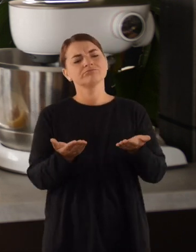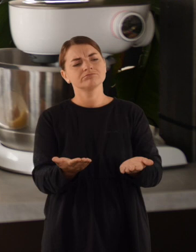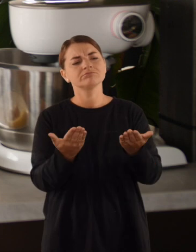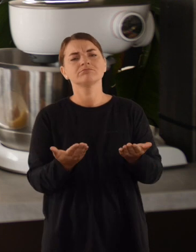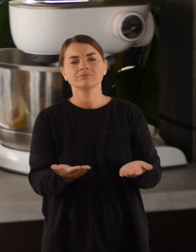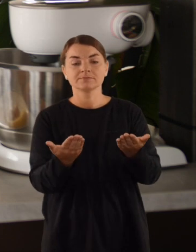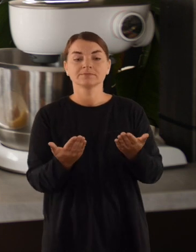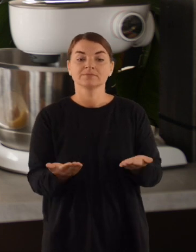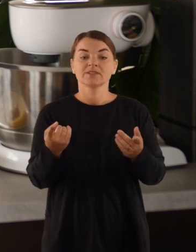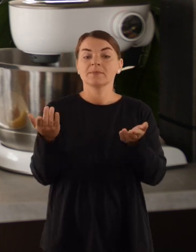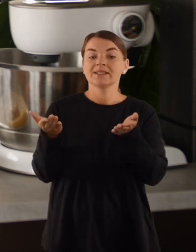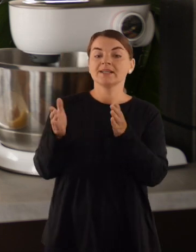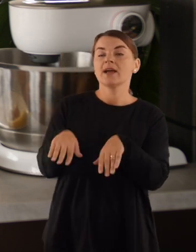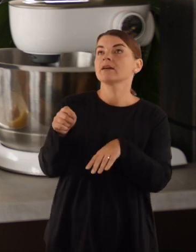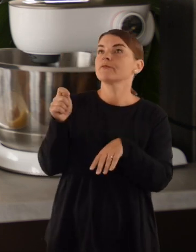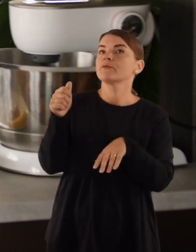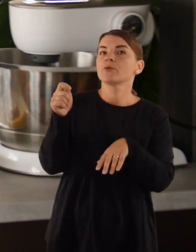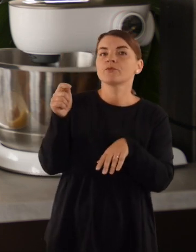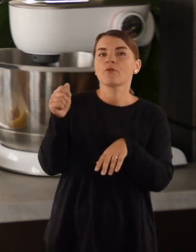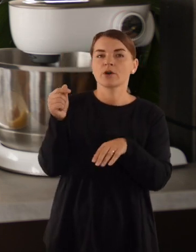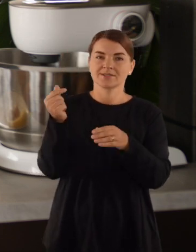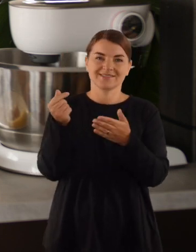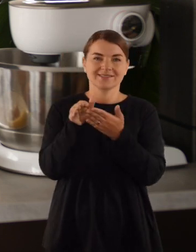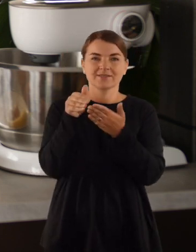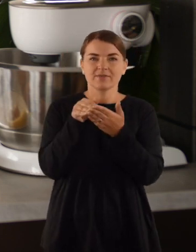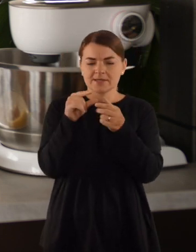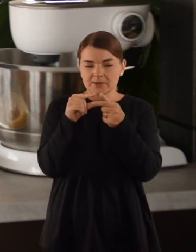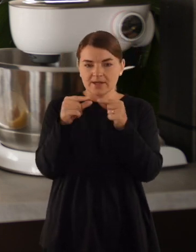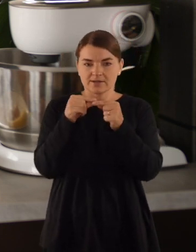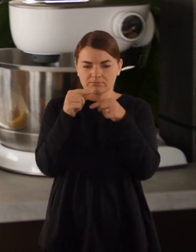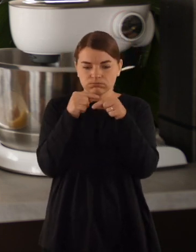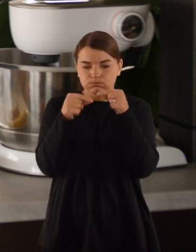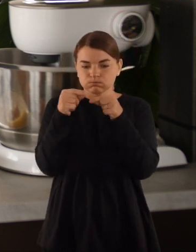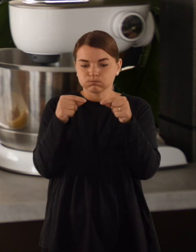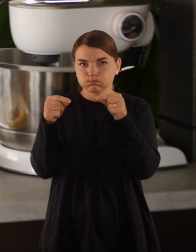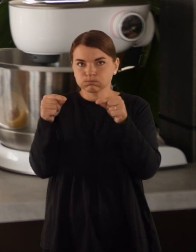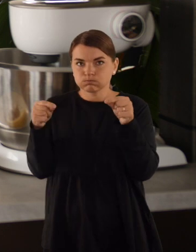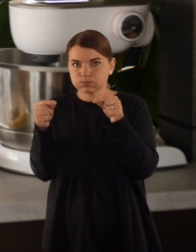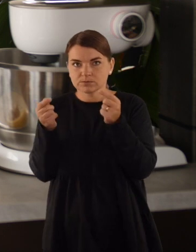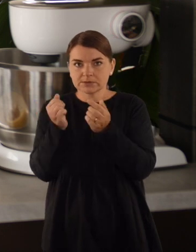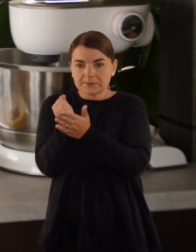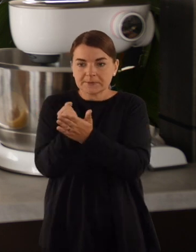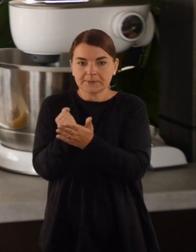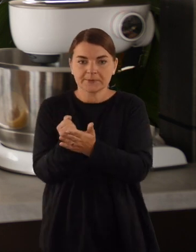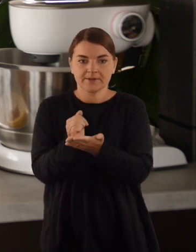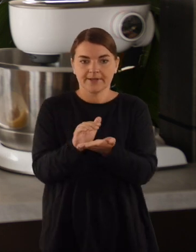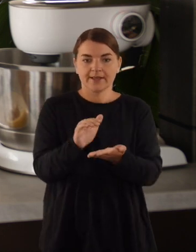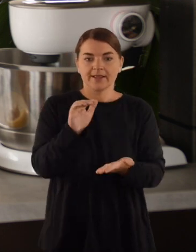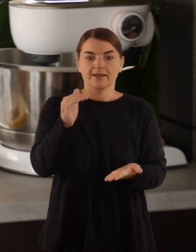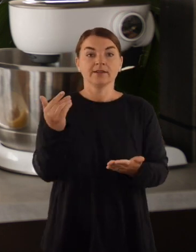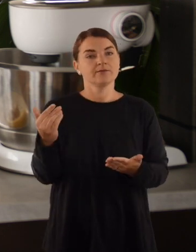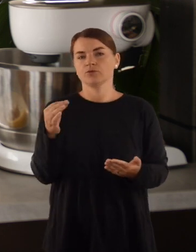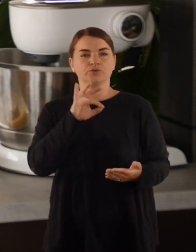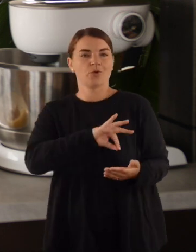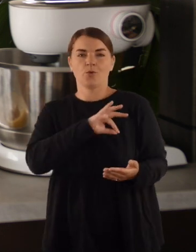nuo kažkurio pakelių lieka mažas ten gabaliukas sviesto ir aš kažkaip taip susuku, paskui vėl naujo paimu, vėl ten kažkaip susikaupę, tai netgi